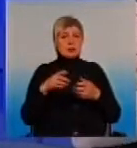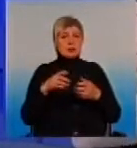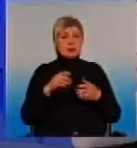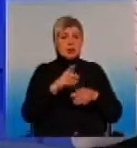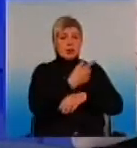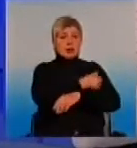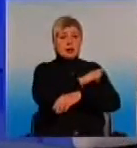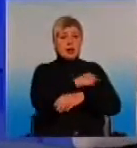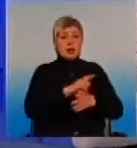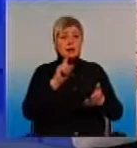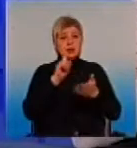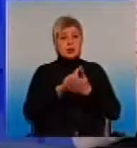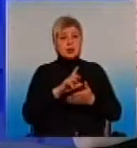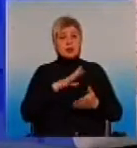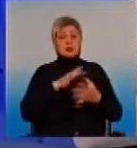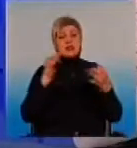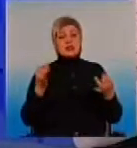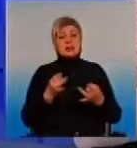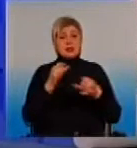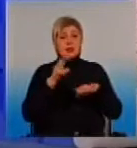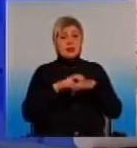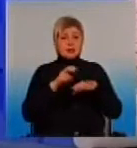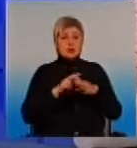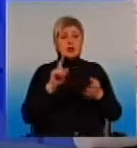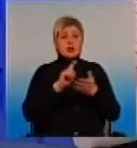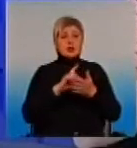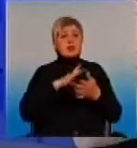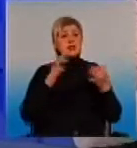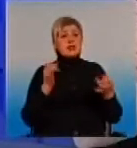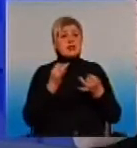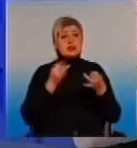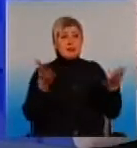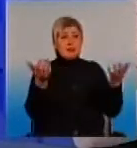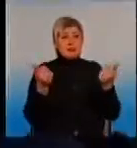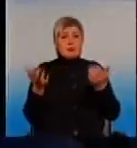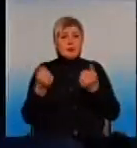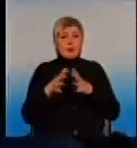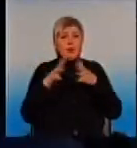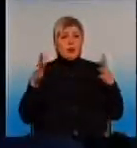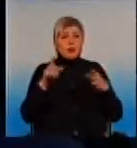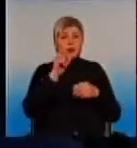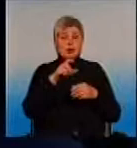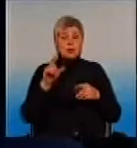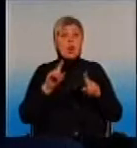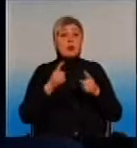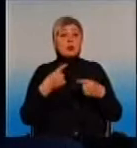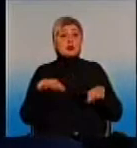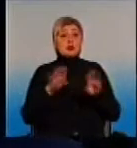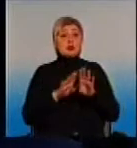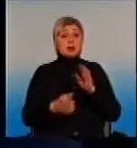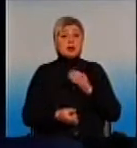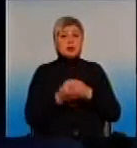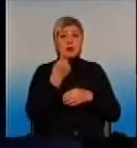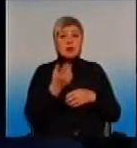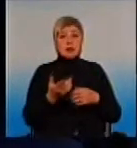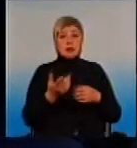лікарні мають бути зацікавлені, лікарі мають бути зацікавлені у пацієнтах. Чому таке виникає? І чи буде потім приємно